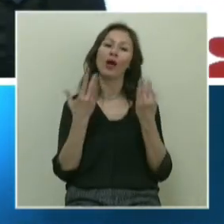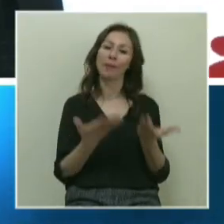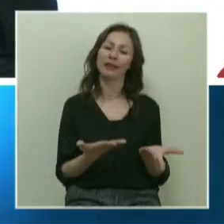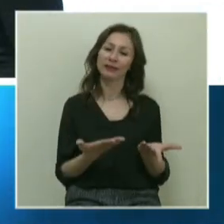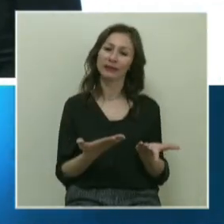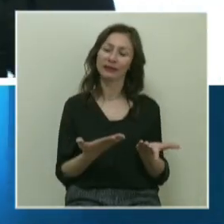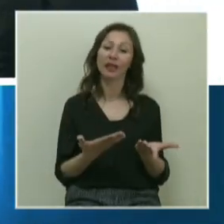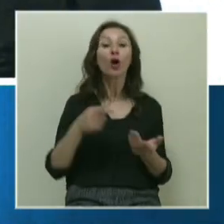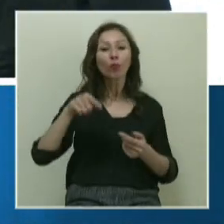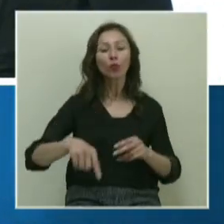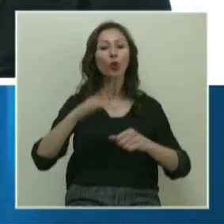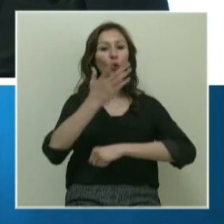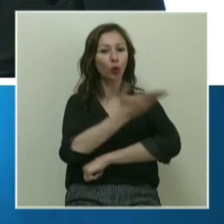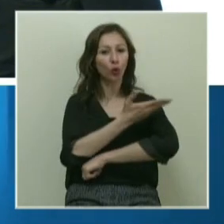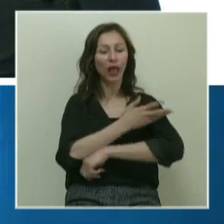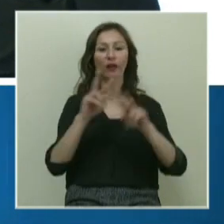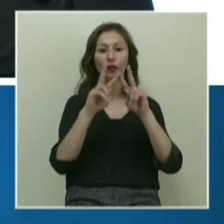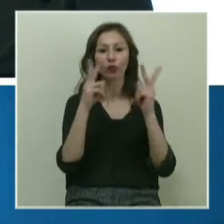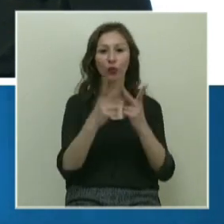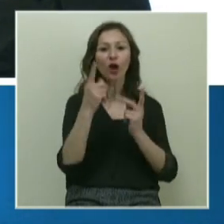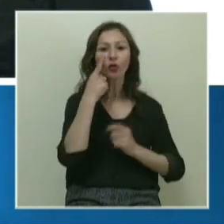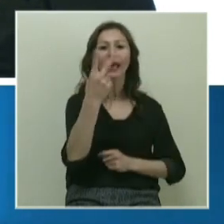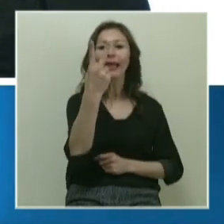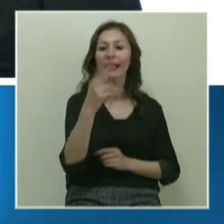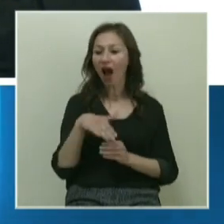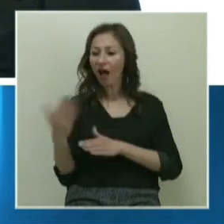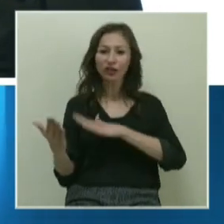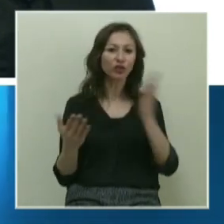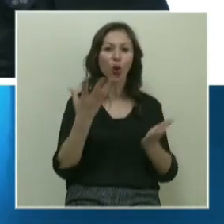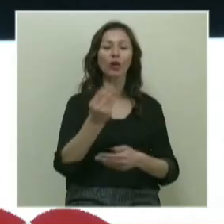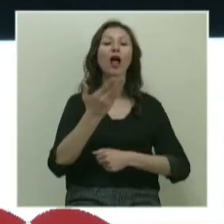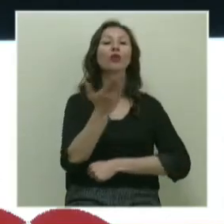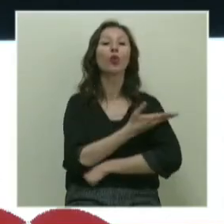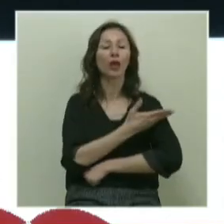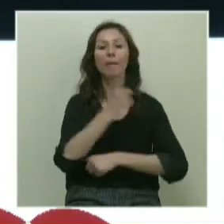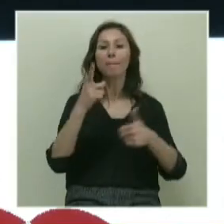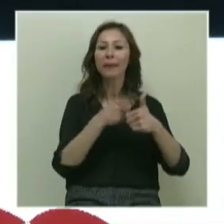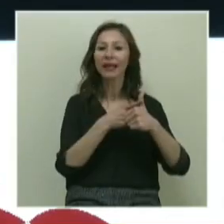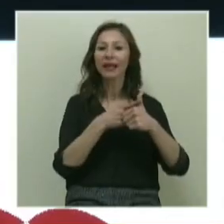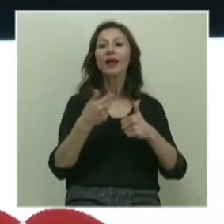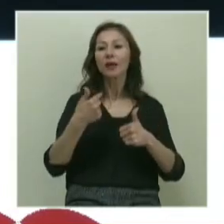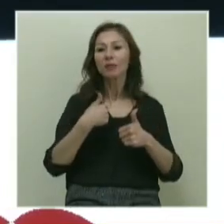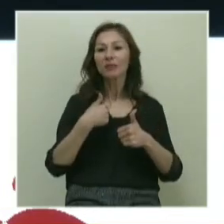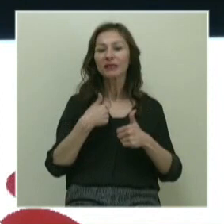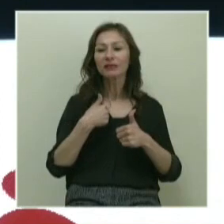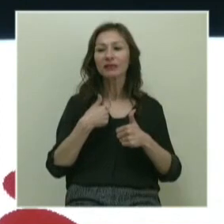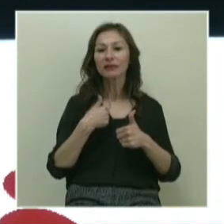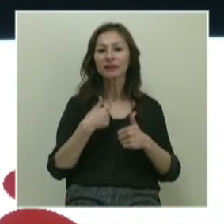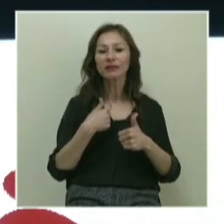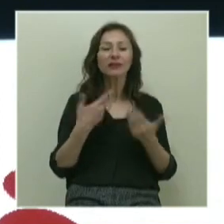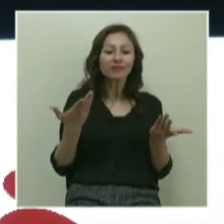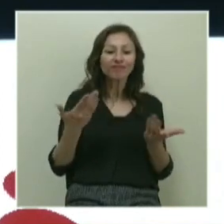Bu ülke dünya üzerinde iki ayrıcalığı olan ülke. Bunlardan biri biz eşeğsiz üreriz.